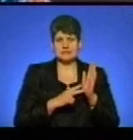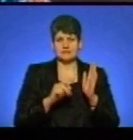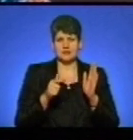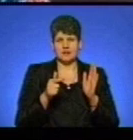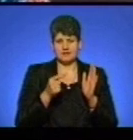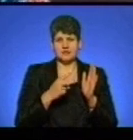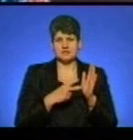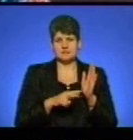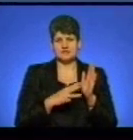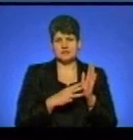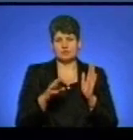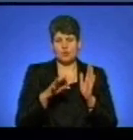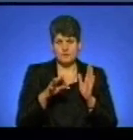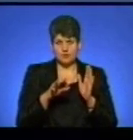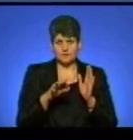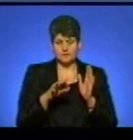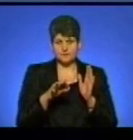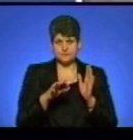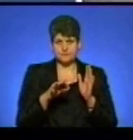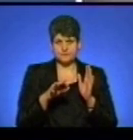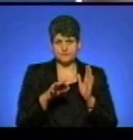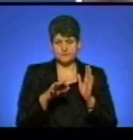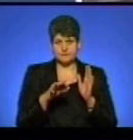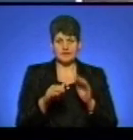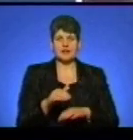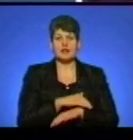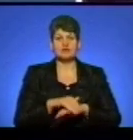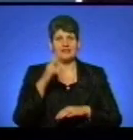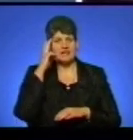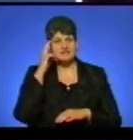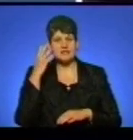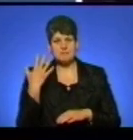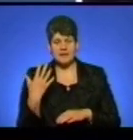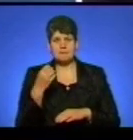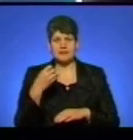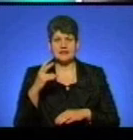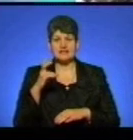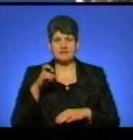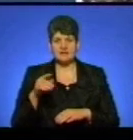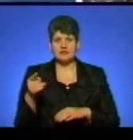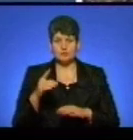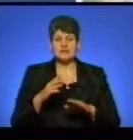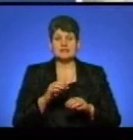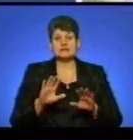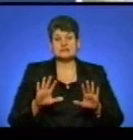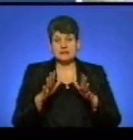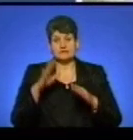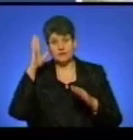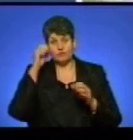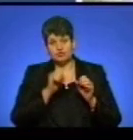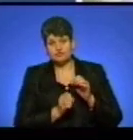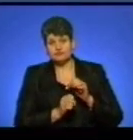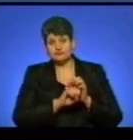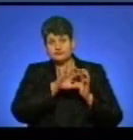копійок. На вулиці Київська 5 і 15 квітня у Тернополі стався витік води через